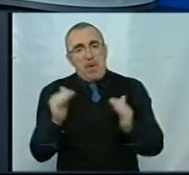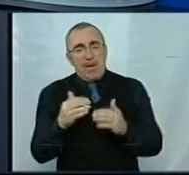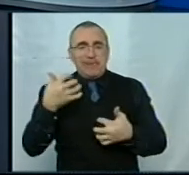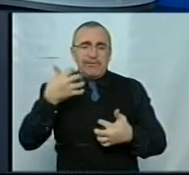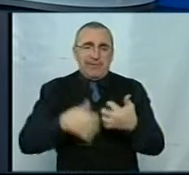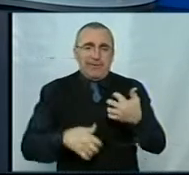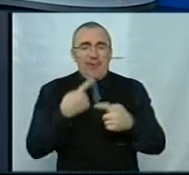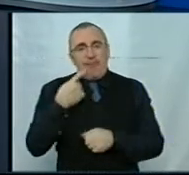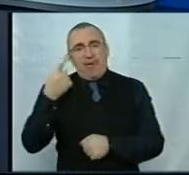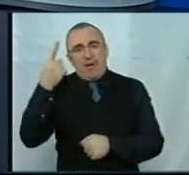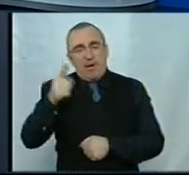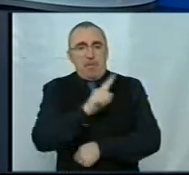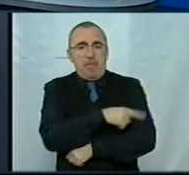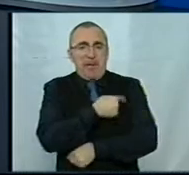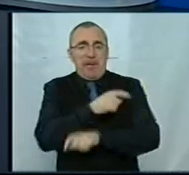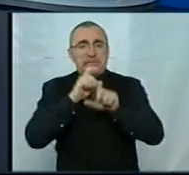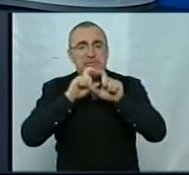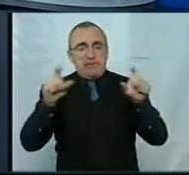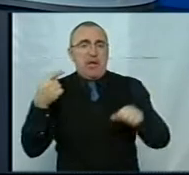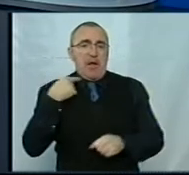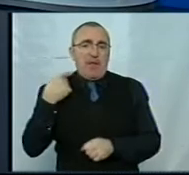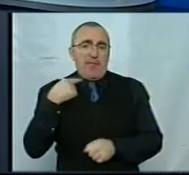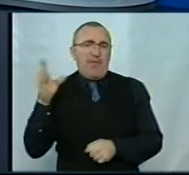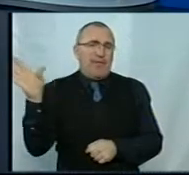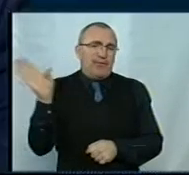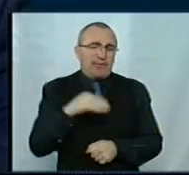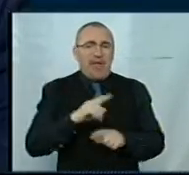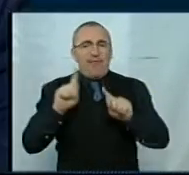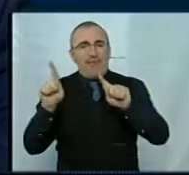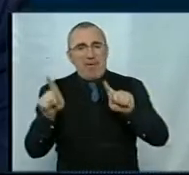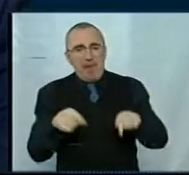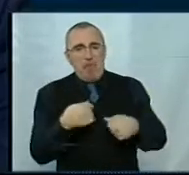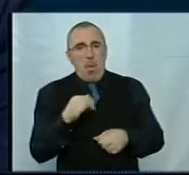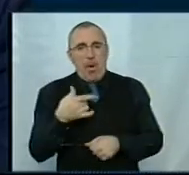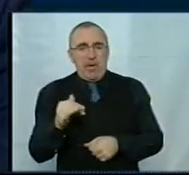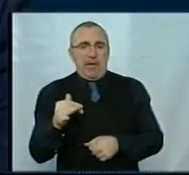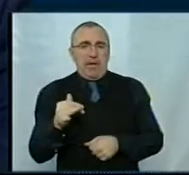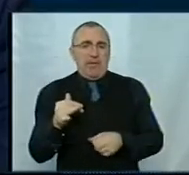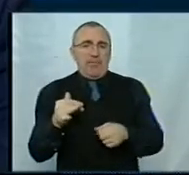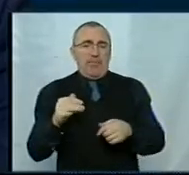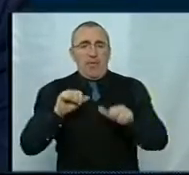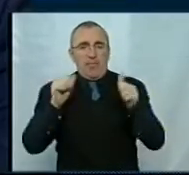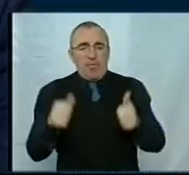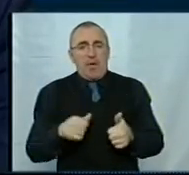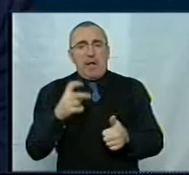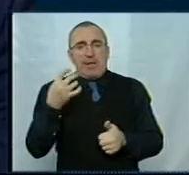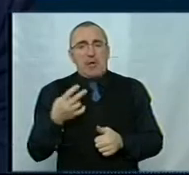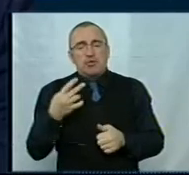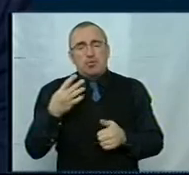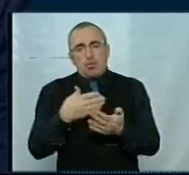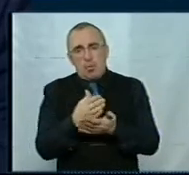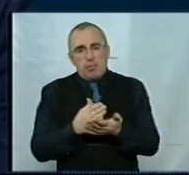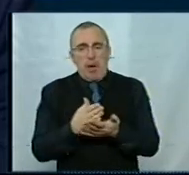середніх, віддалених медичних закладах керівникам? Всі вимоги до етапів формує Національна служба здоров'я. Вони